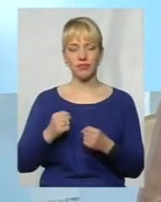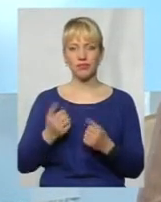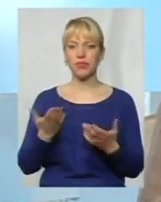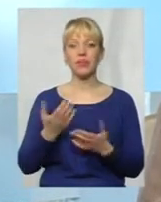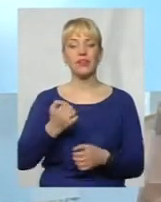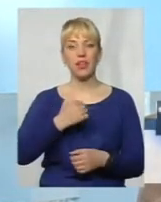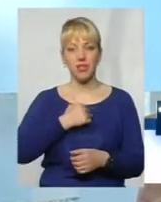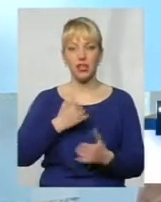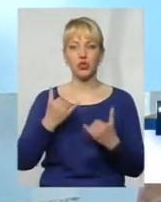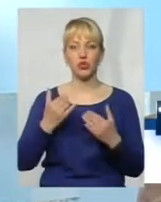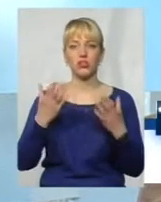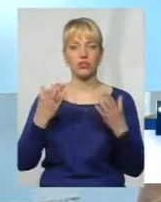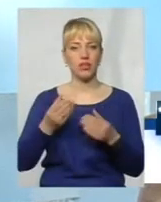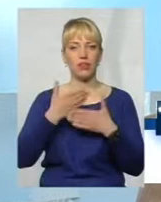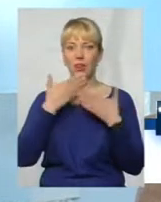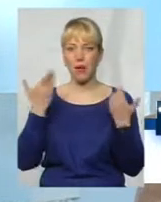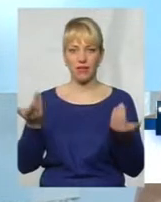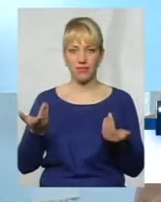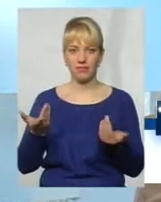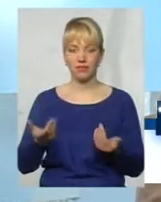ось знаєте, після того, на жаль, на сьогоднішній день немає.